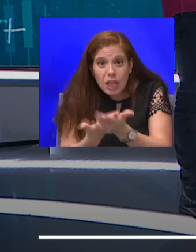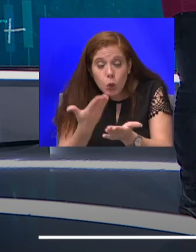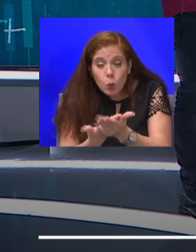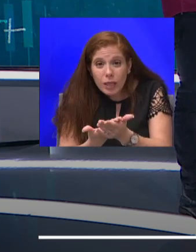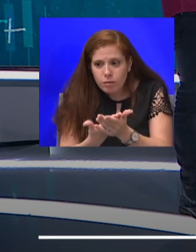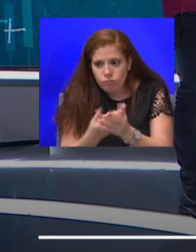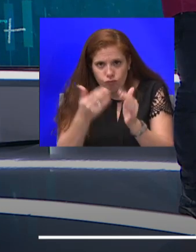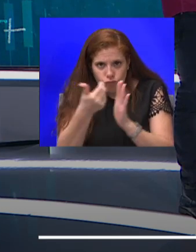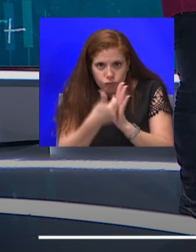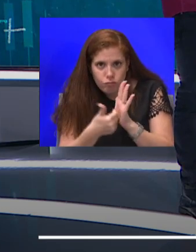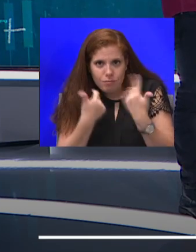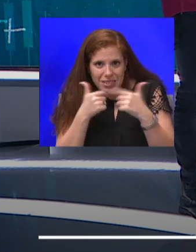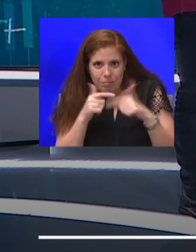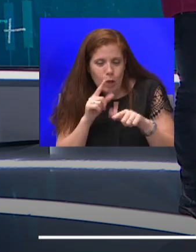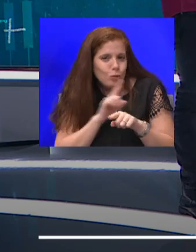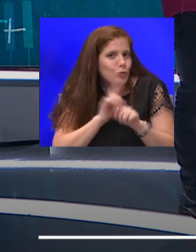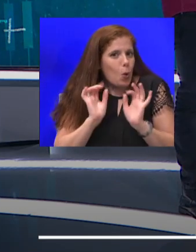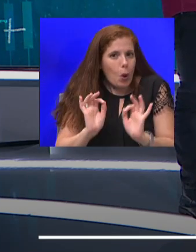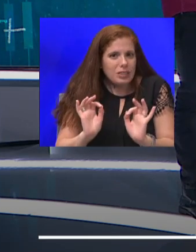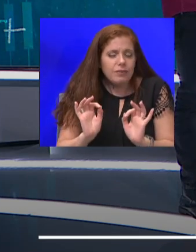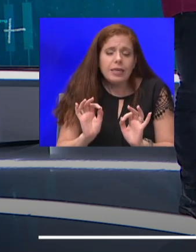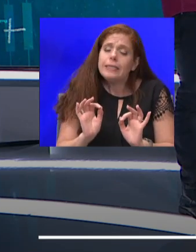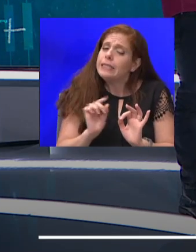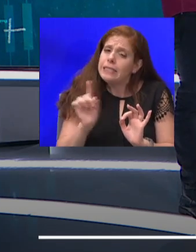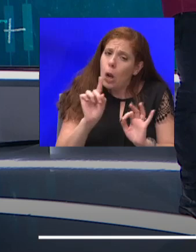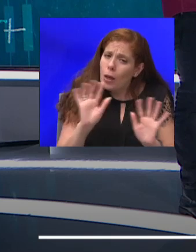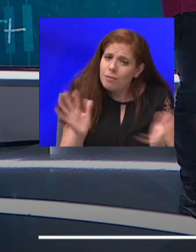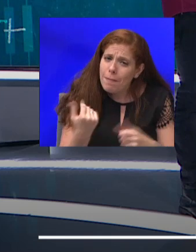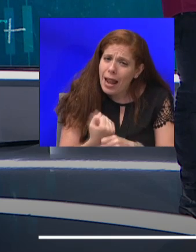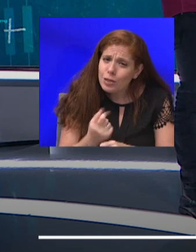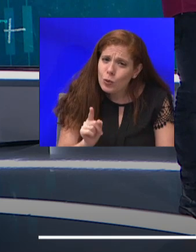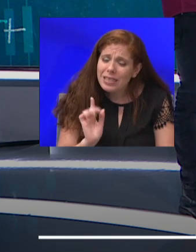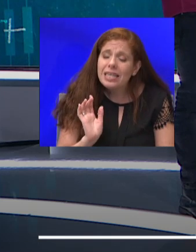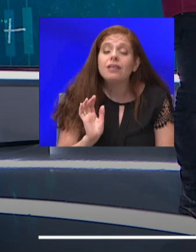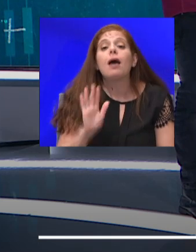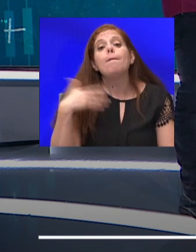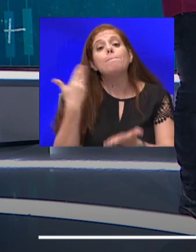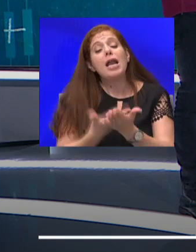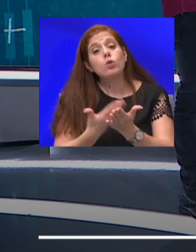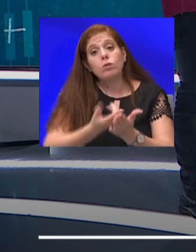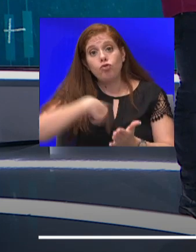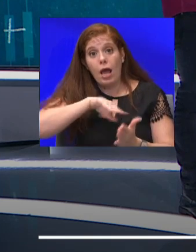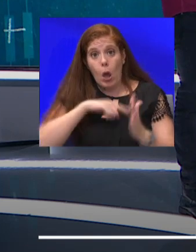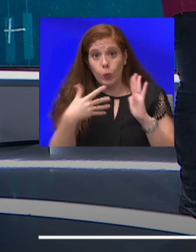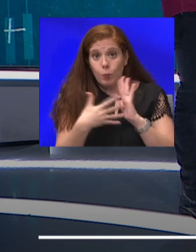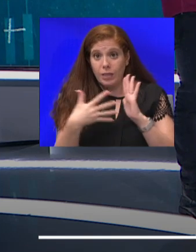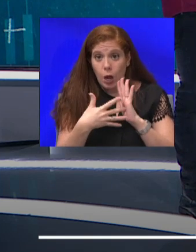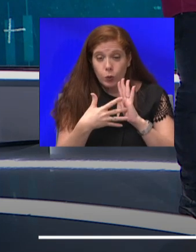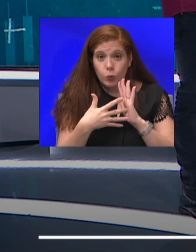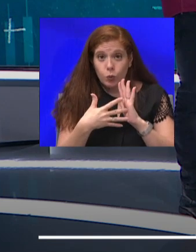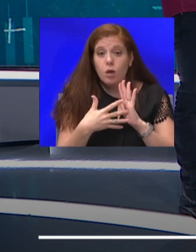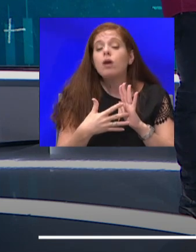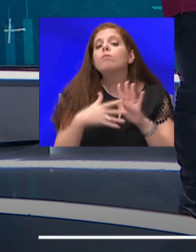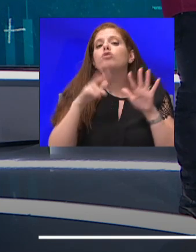שהוא לא כל כך סביר, לא הייתי ממהר לעשות את זה. בנתונים שאנחנו בדקנו ב-8,500 ילדים